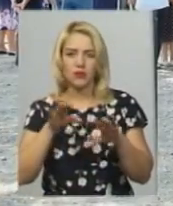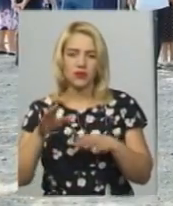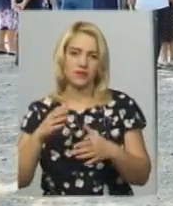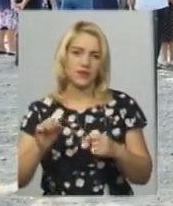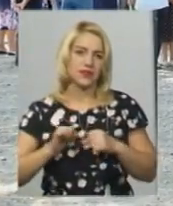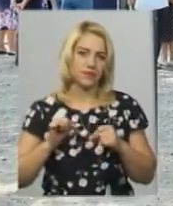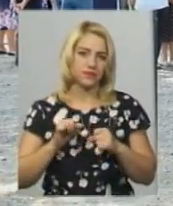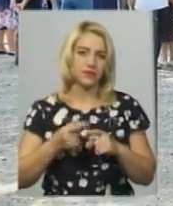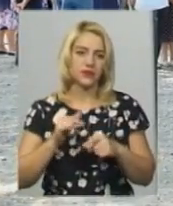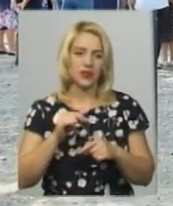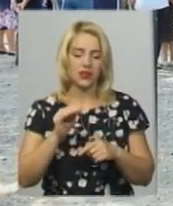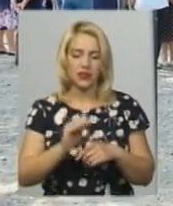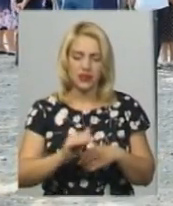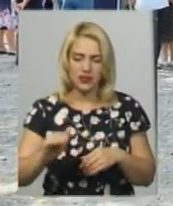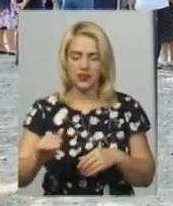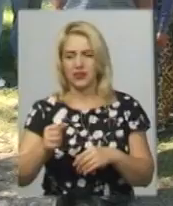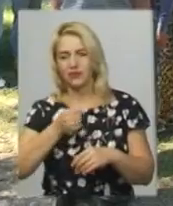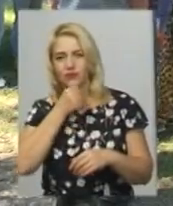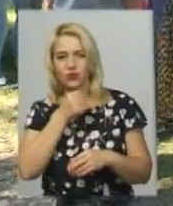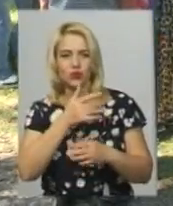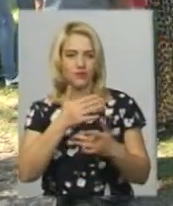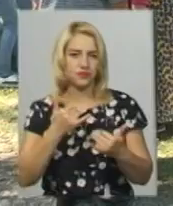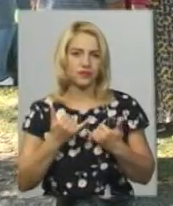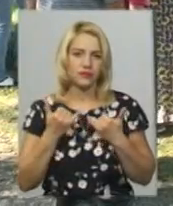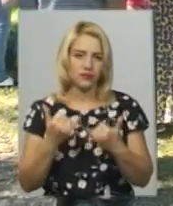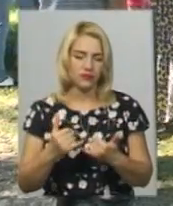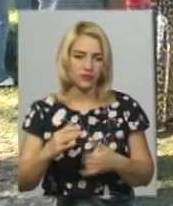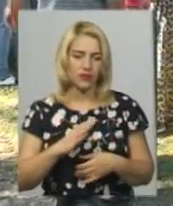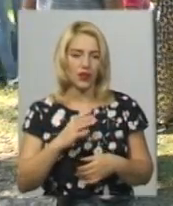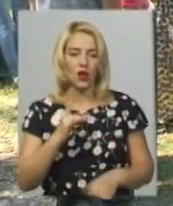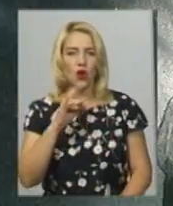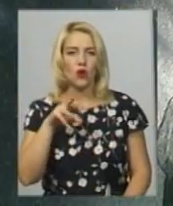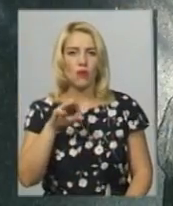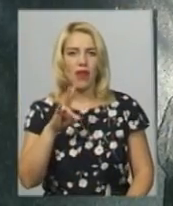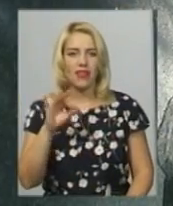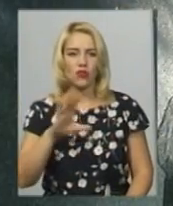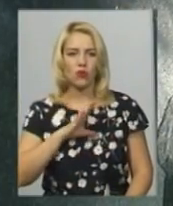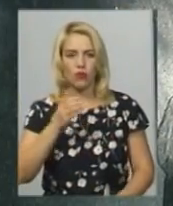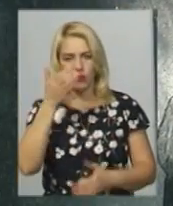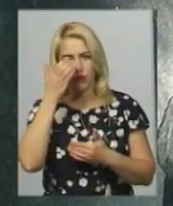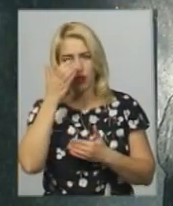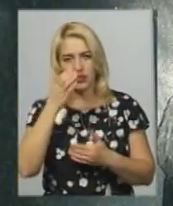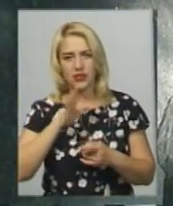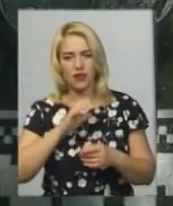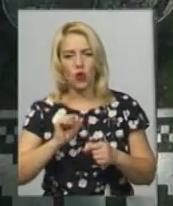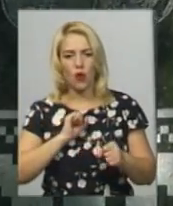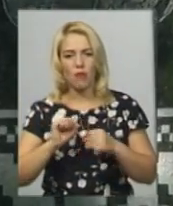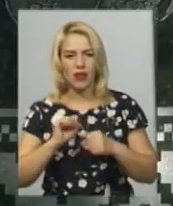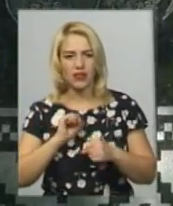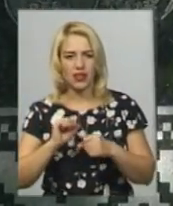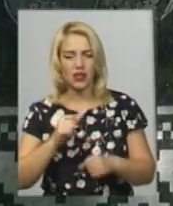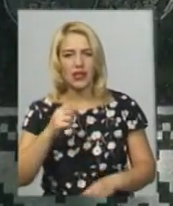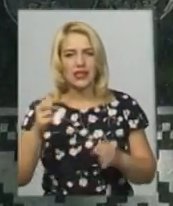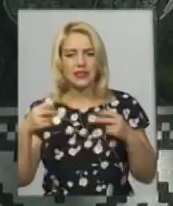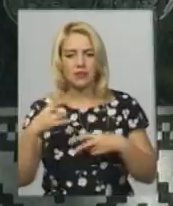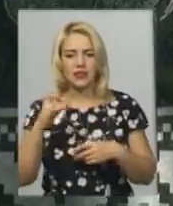чи дітей, чи то людей похилого віку. Олександр Романенко в Афганістані був командиром зводу у 459-й році спецназу ГРУ,